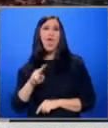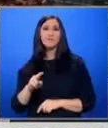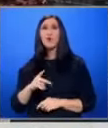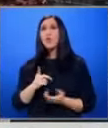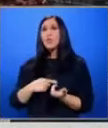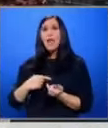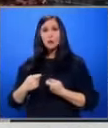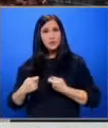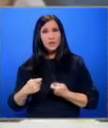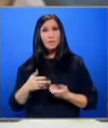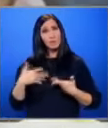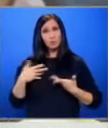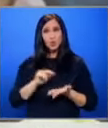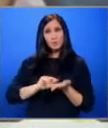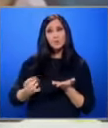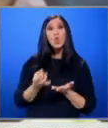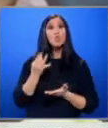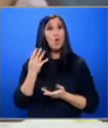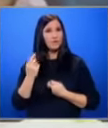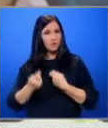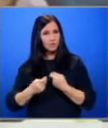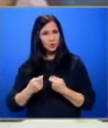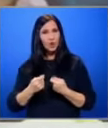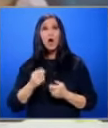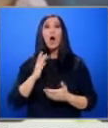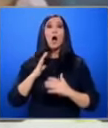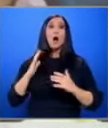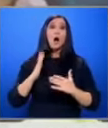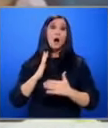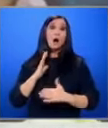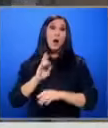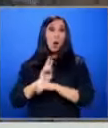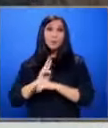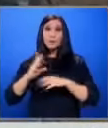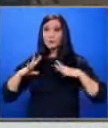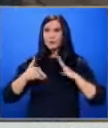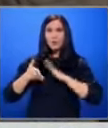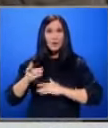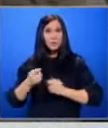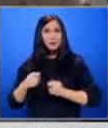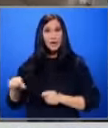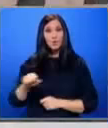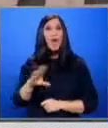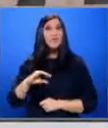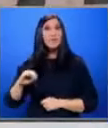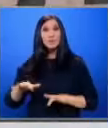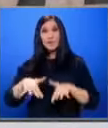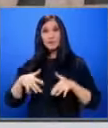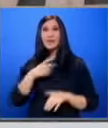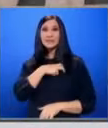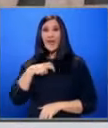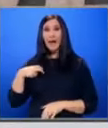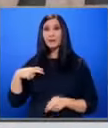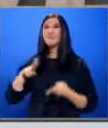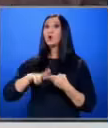вече предпочитат да изписват само в новата валута В обедната почивка отиваме на пазар с ръководителя на Европейския парламент в Загреб, Виолета